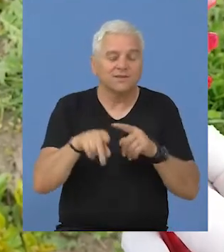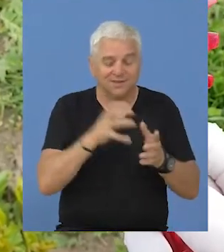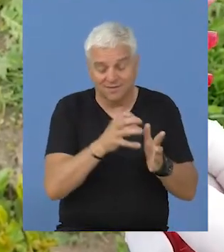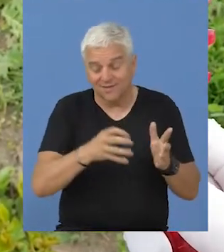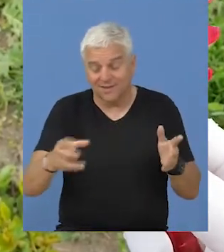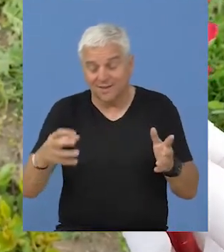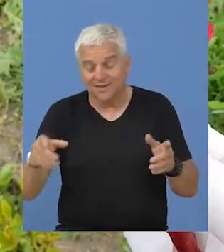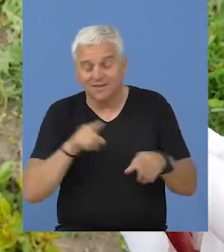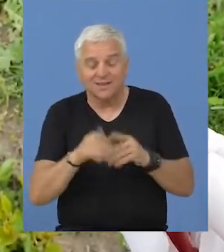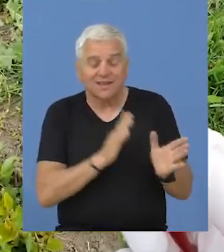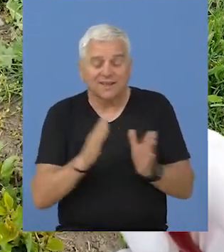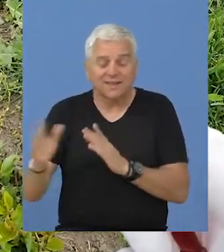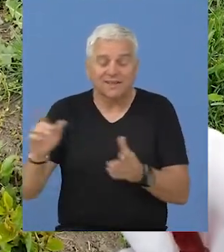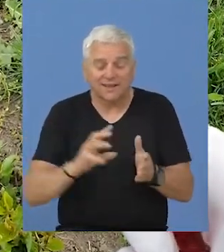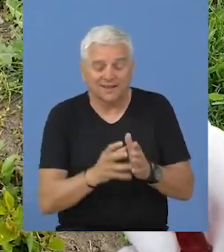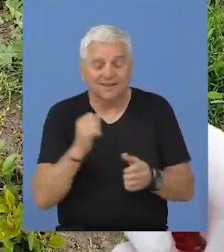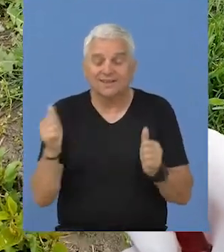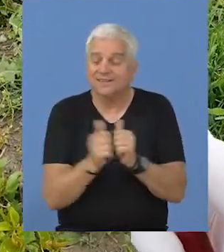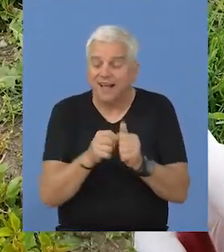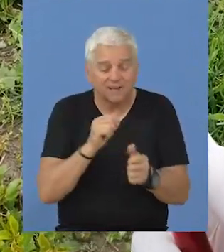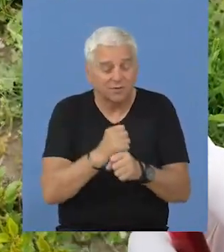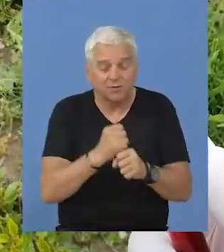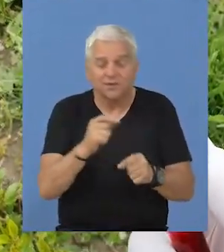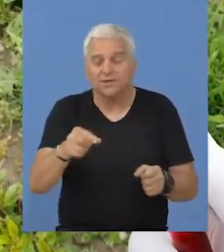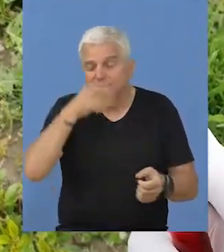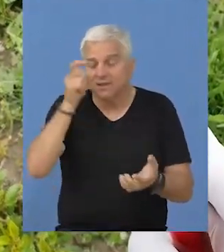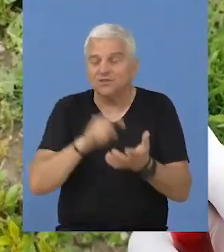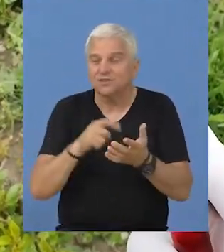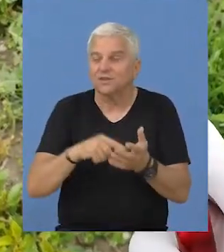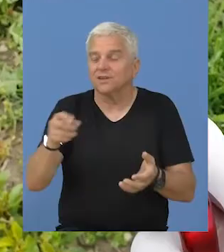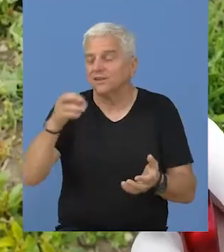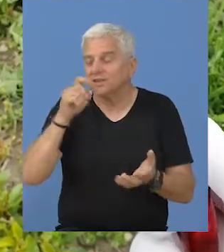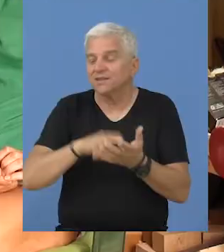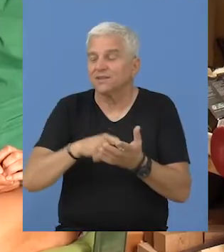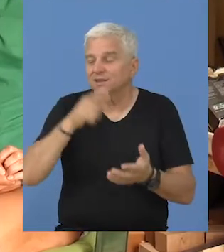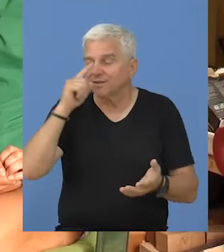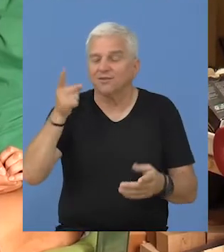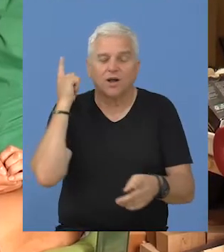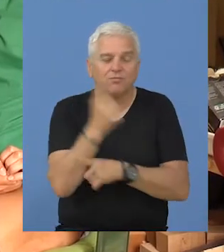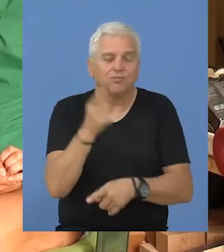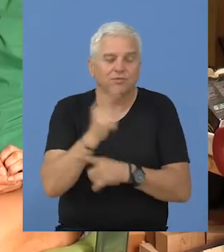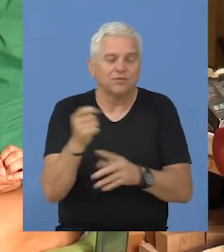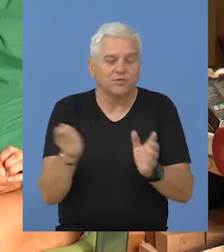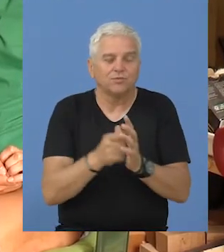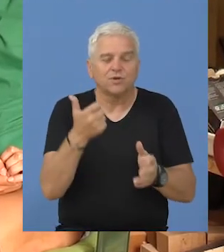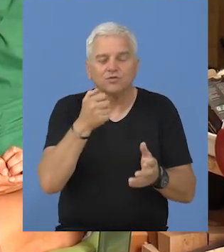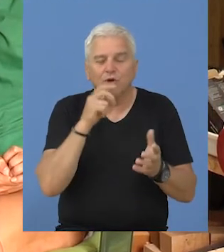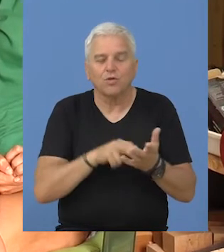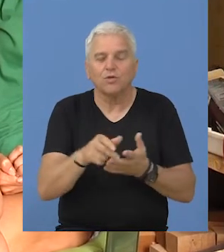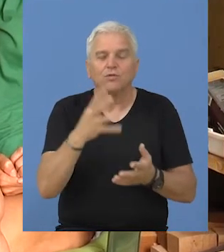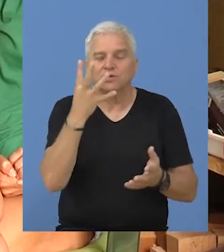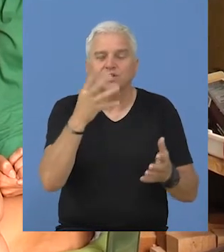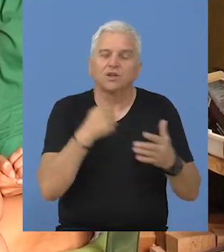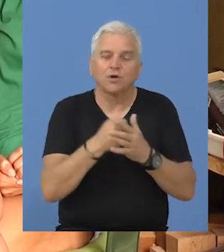za redom napravili, bukvalno u nizu, zato što su tražili, zahtevali, to je sporučivali tu stonogu.